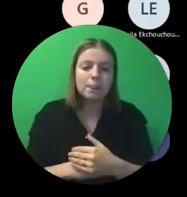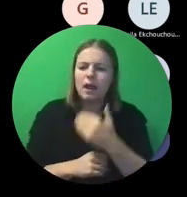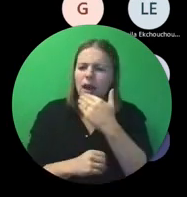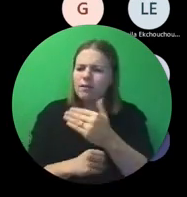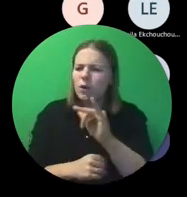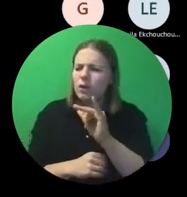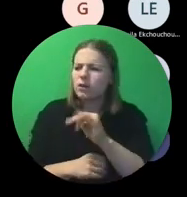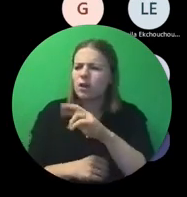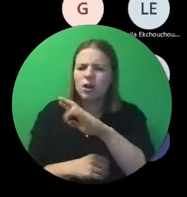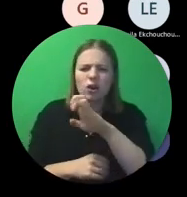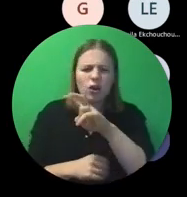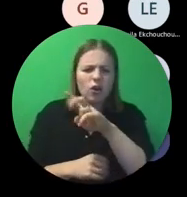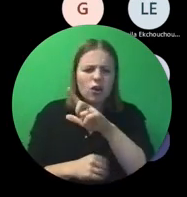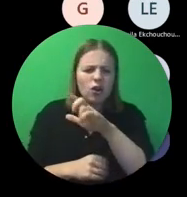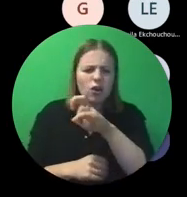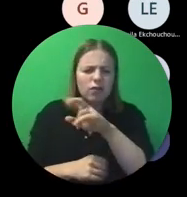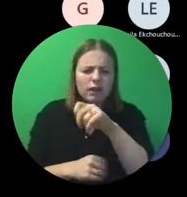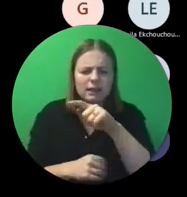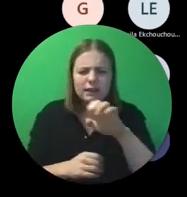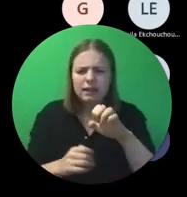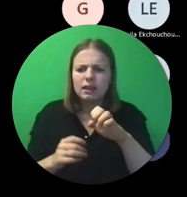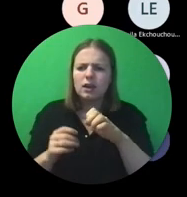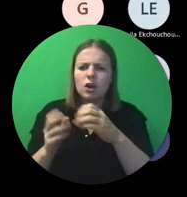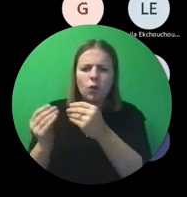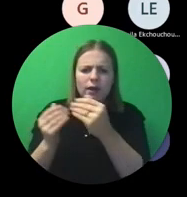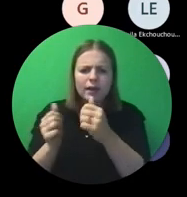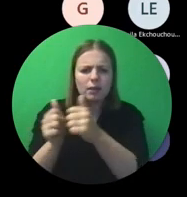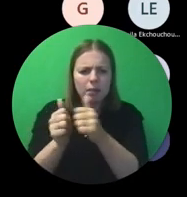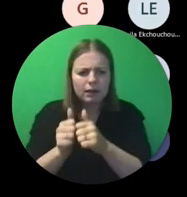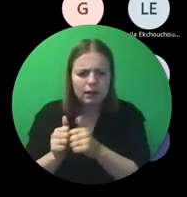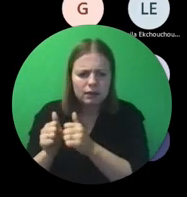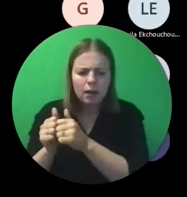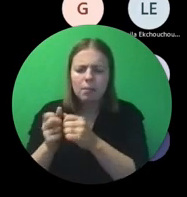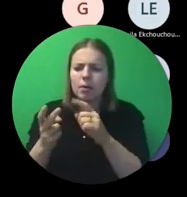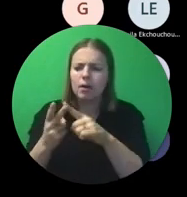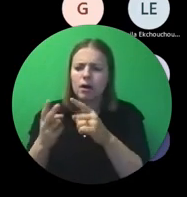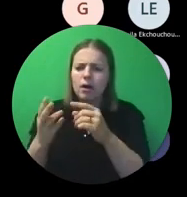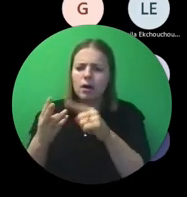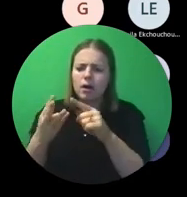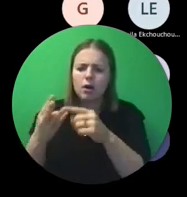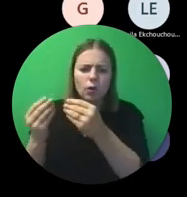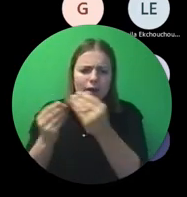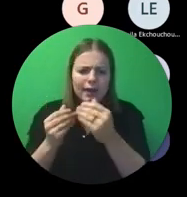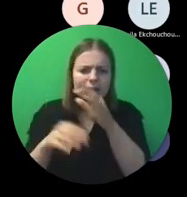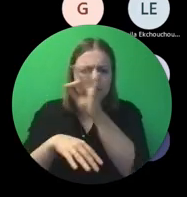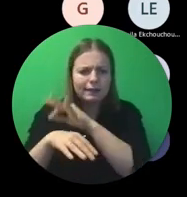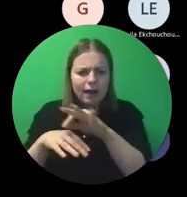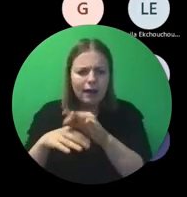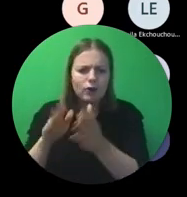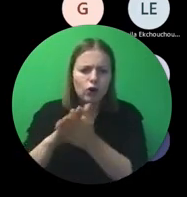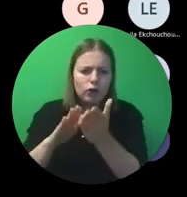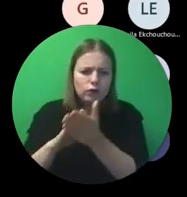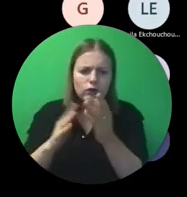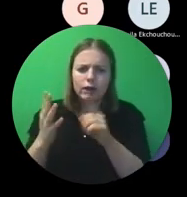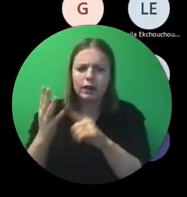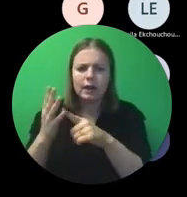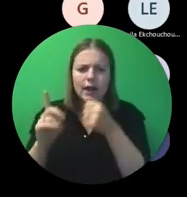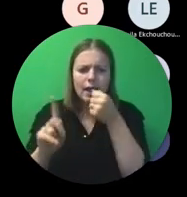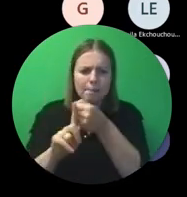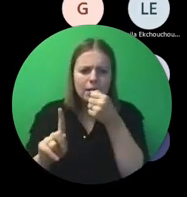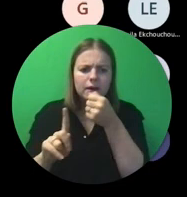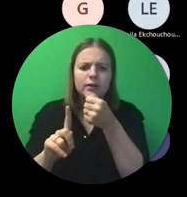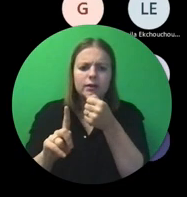is de relevantie, kwaliteit van het partnerschap, kwaliteit van design en uitvoering, en dan impact en disseminatie.